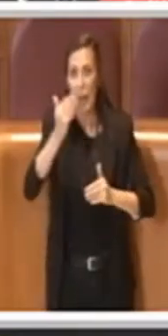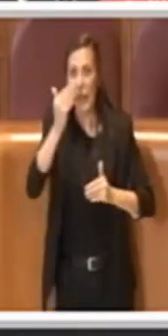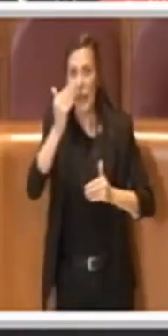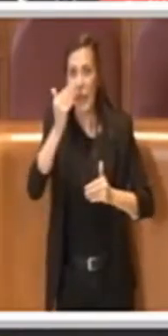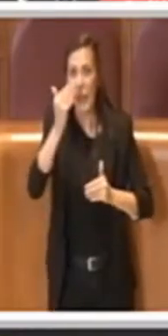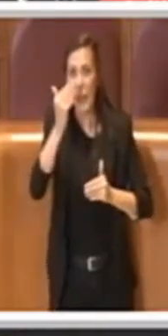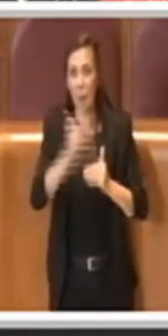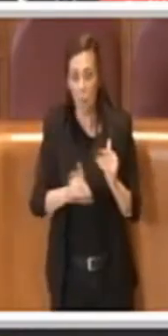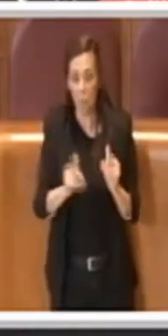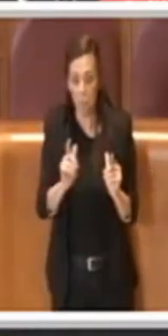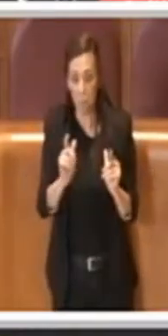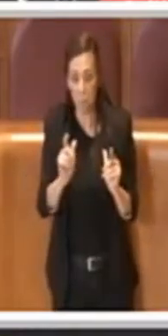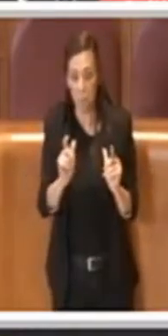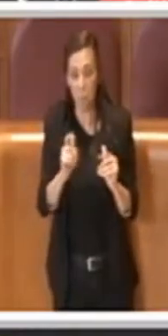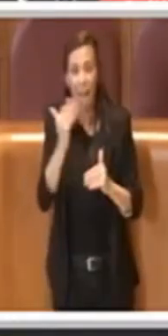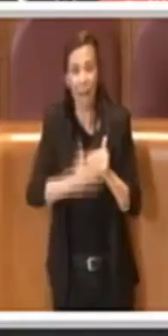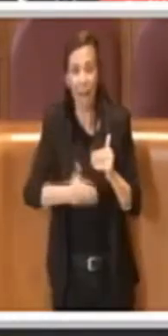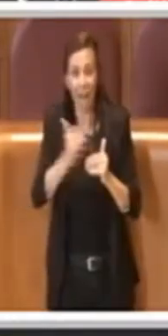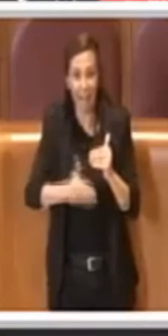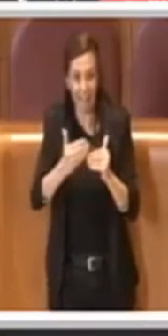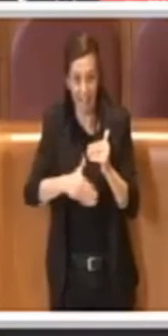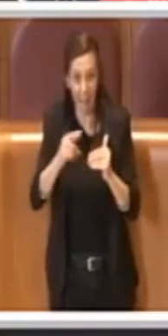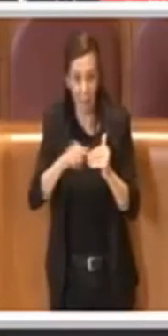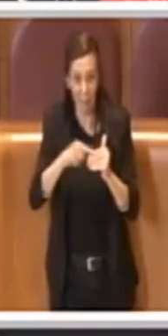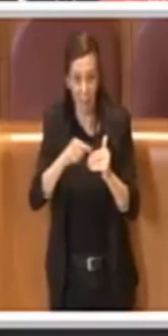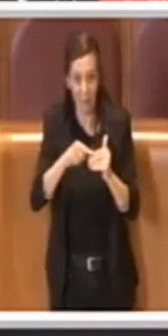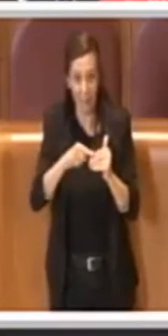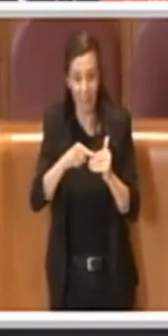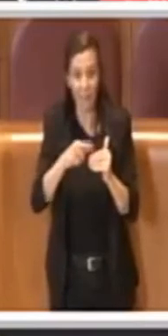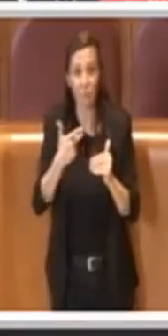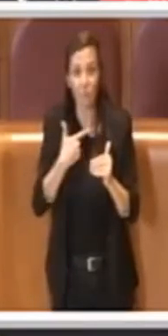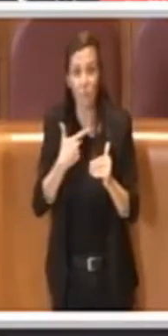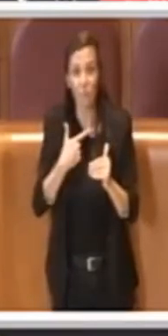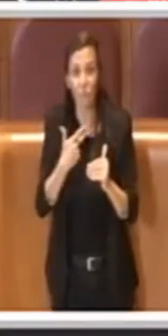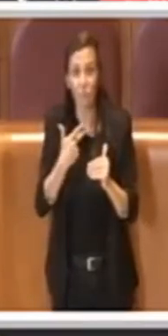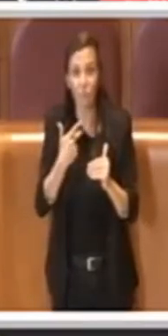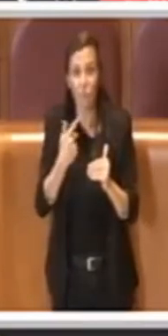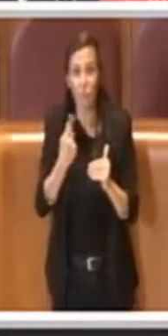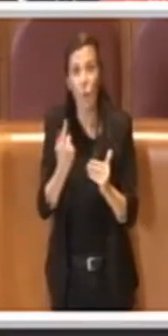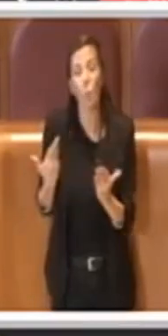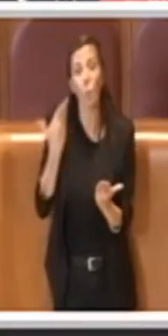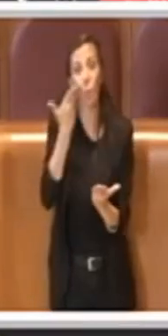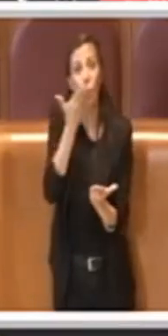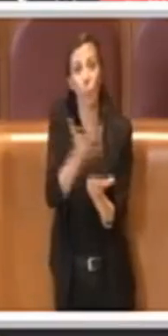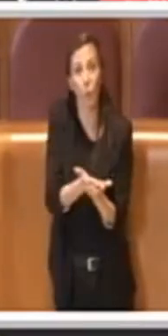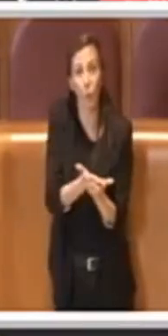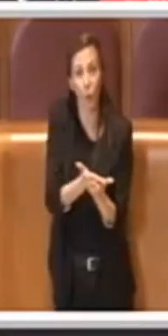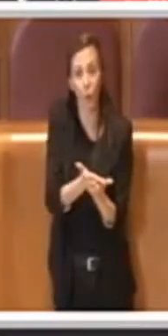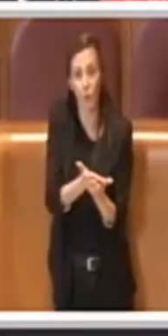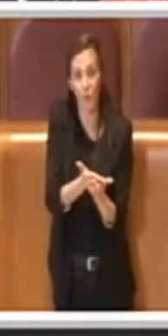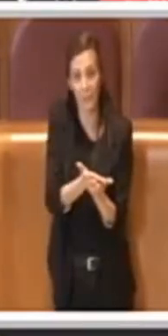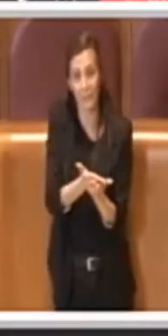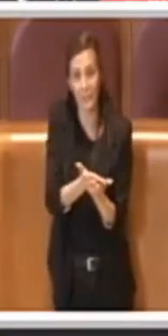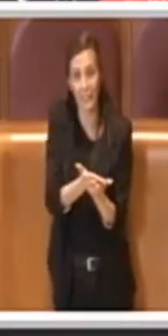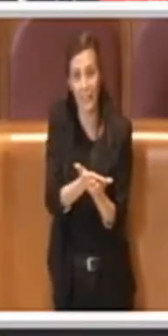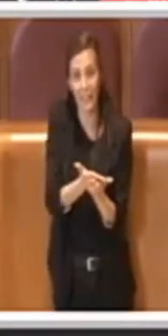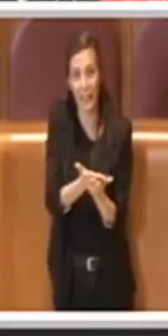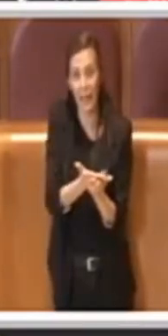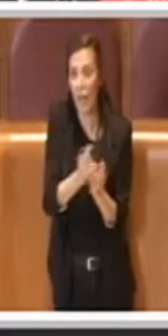'interno di questi limiti è stata predisposta una proposta estremamente